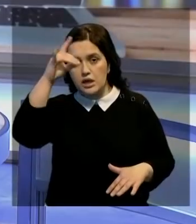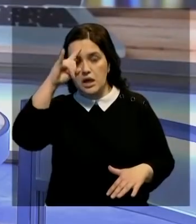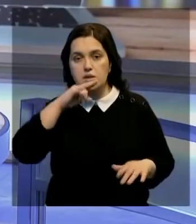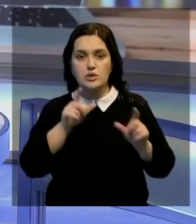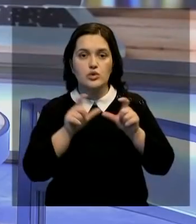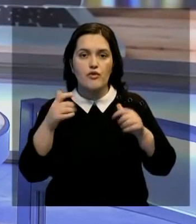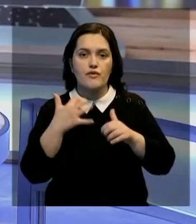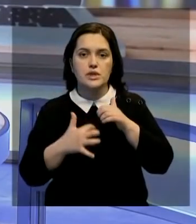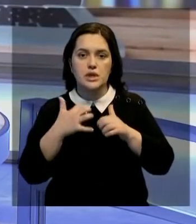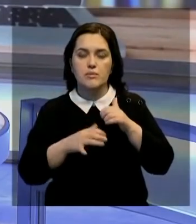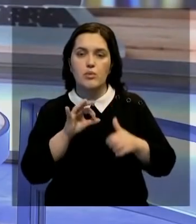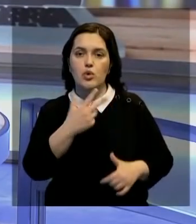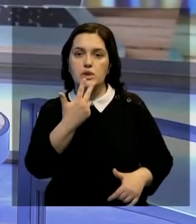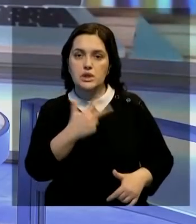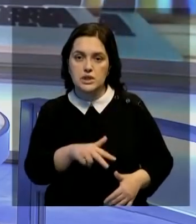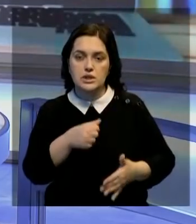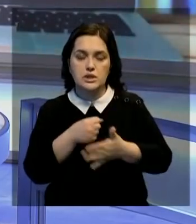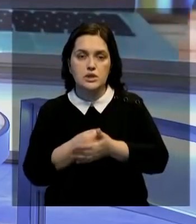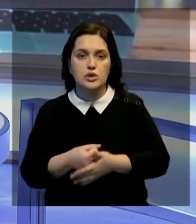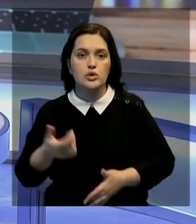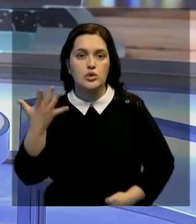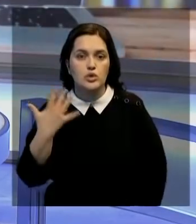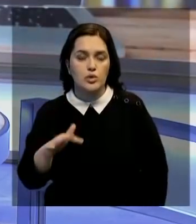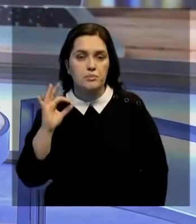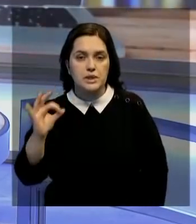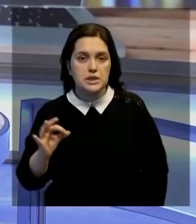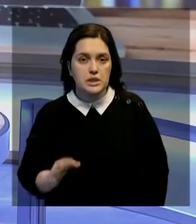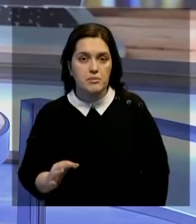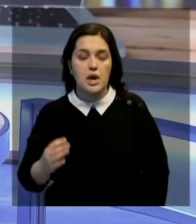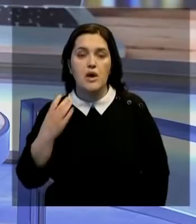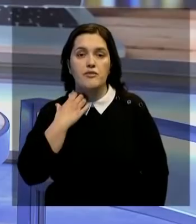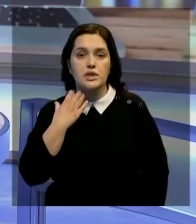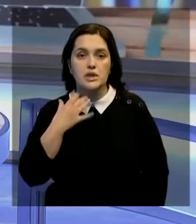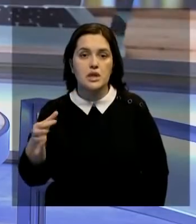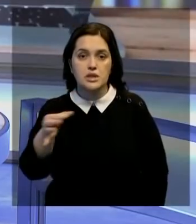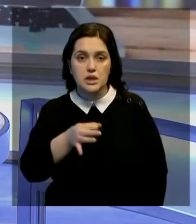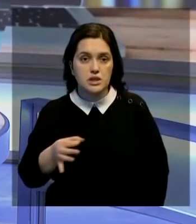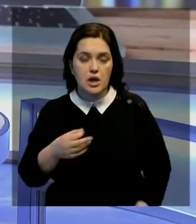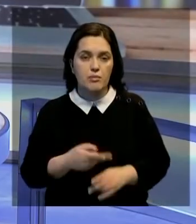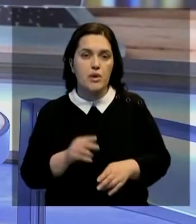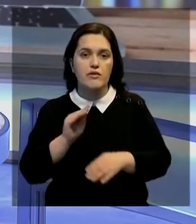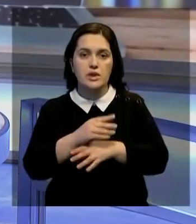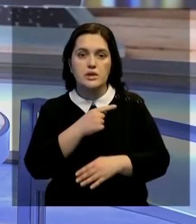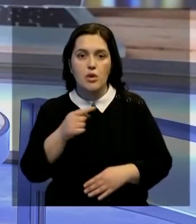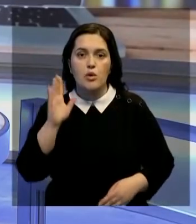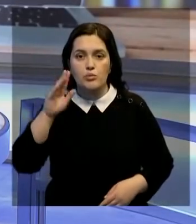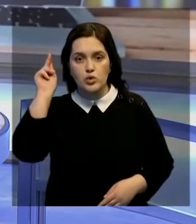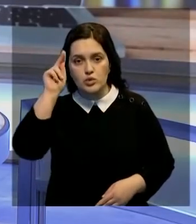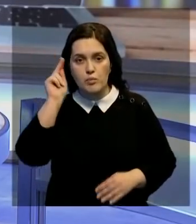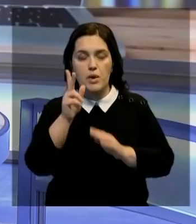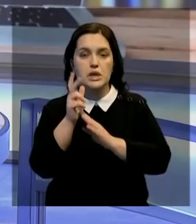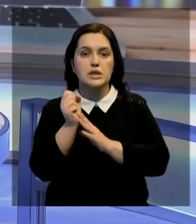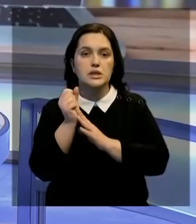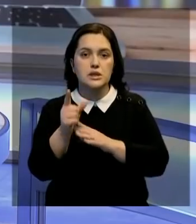казахстанских школьников в среднем составили от 30 до 50%. В Козловардинской области восполнять